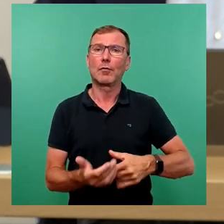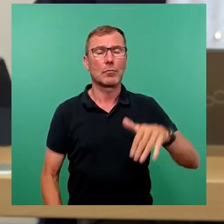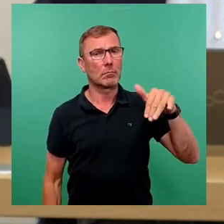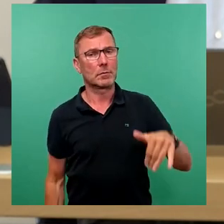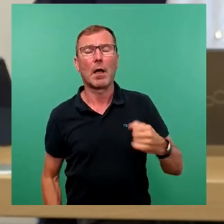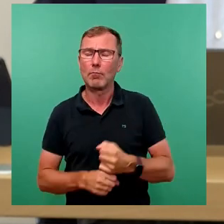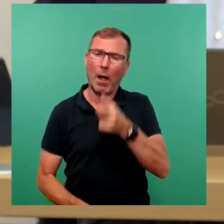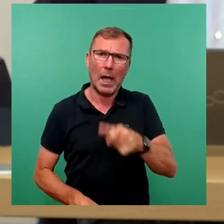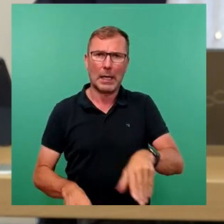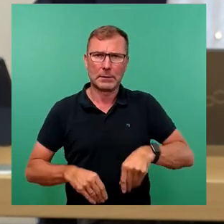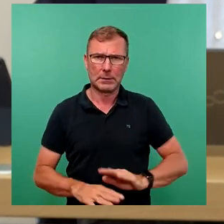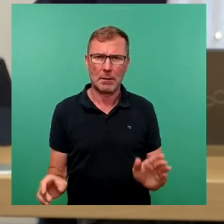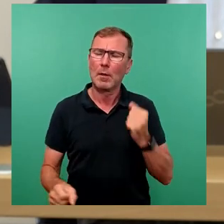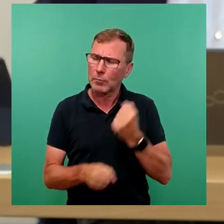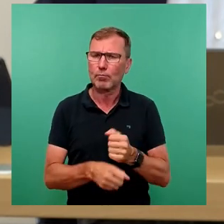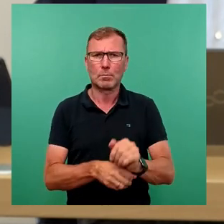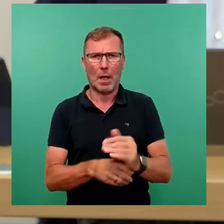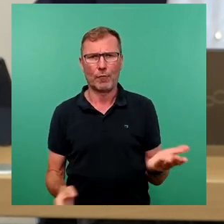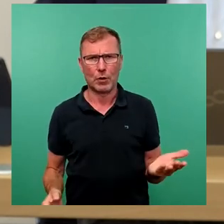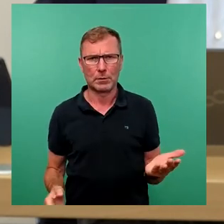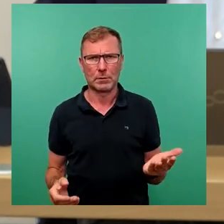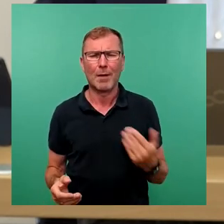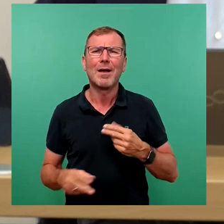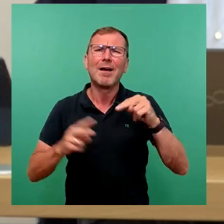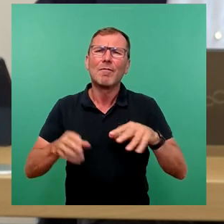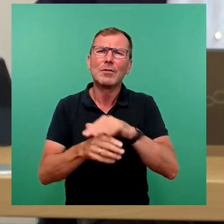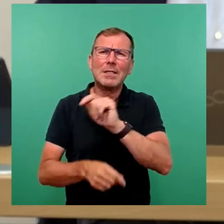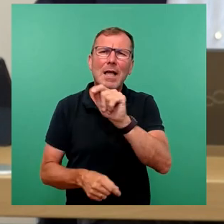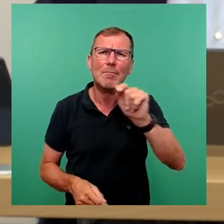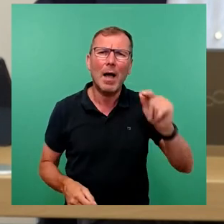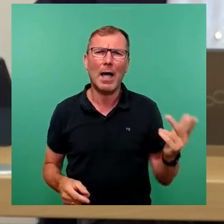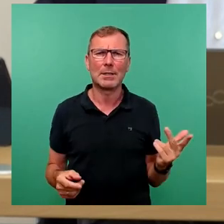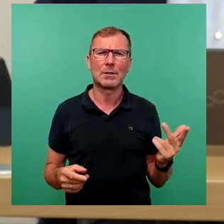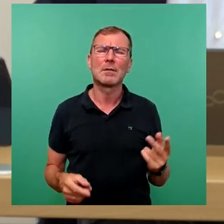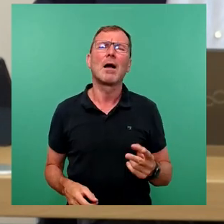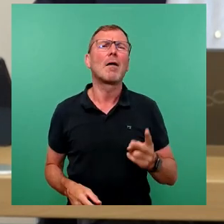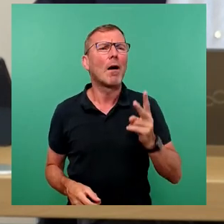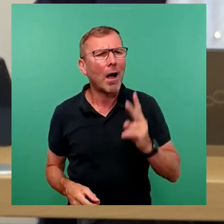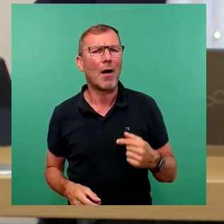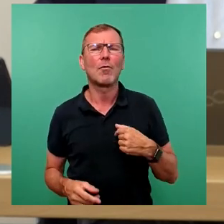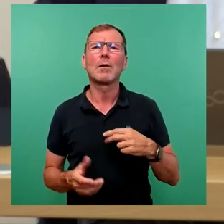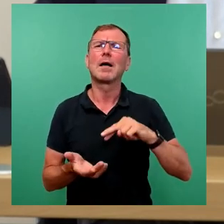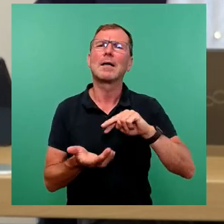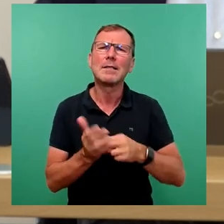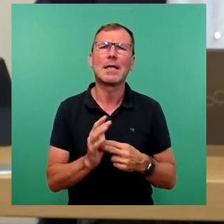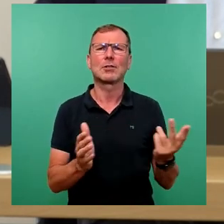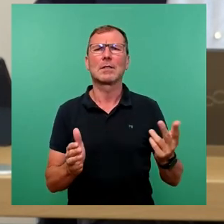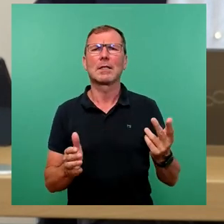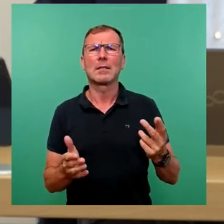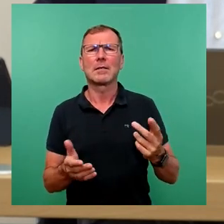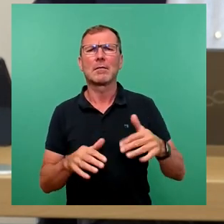ernst nehmen und die sollten wir auch erfüllen. Wir haben aber in verschiedenen Bereichen mittlerweile auch uns Technik und Gerät